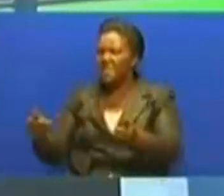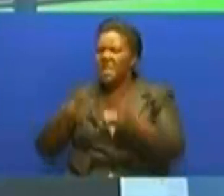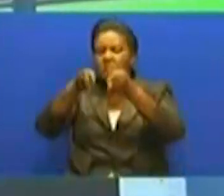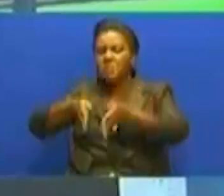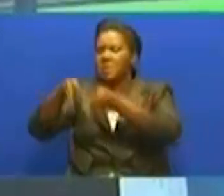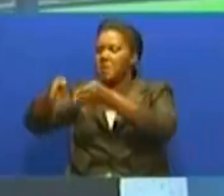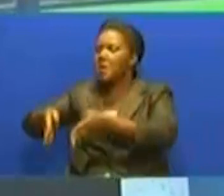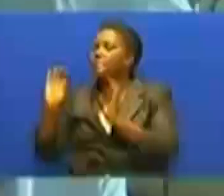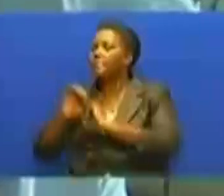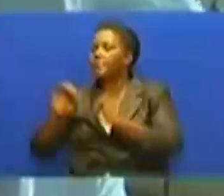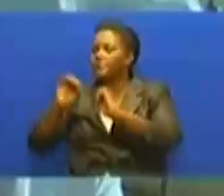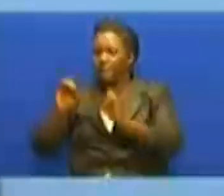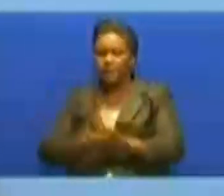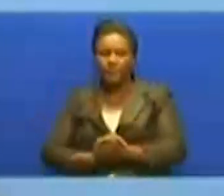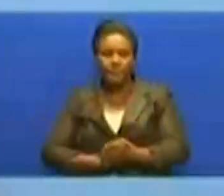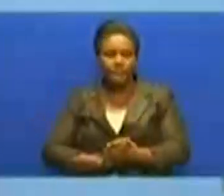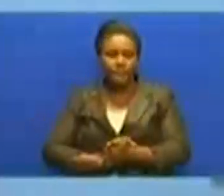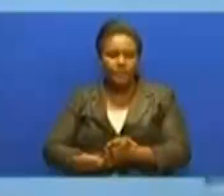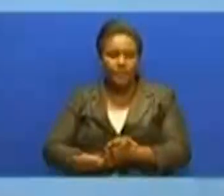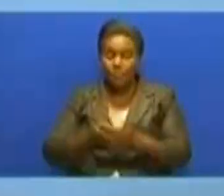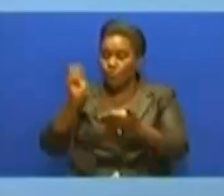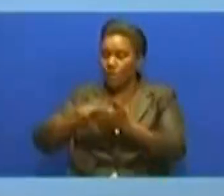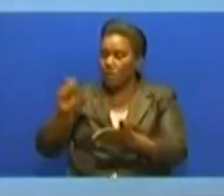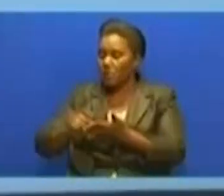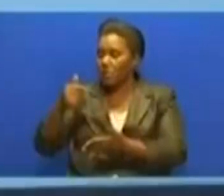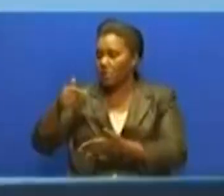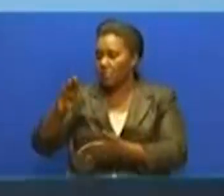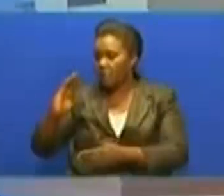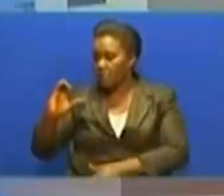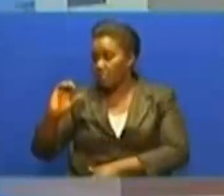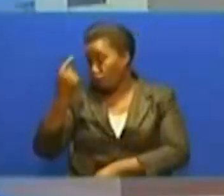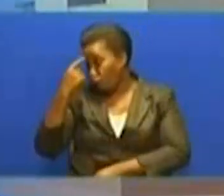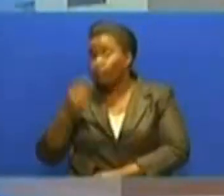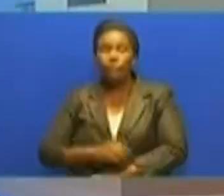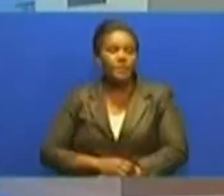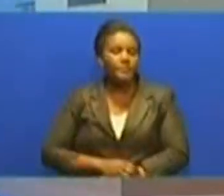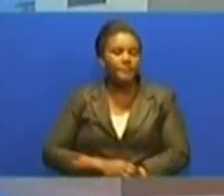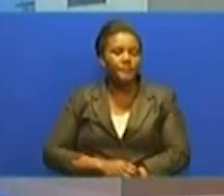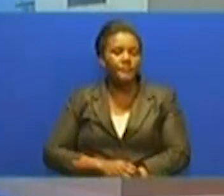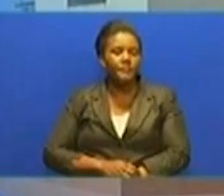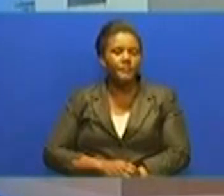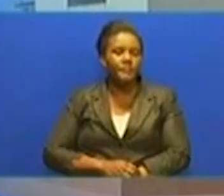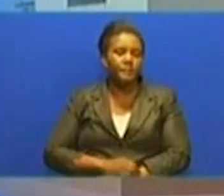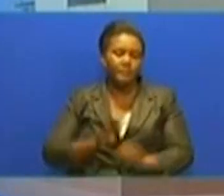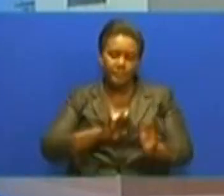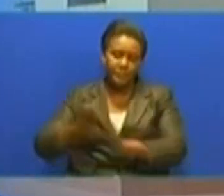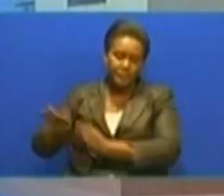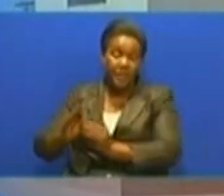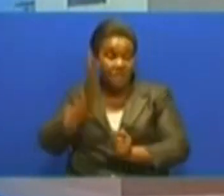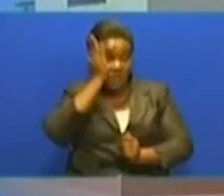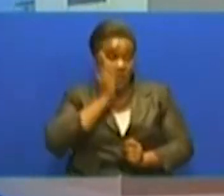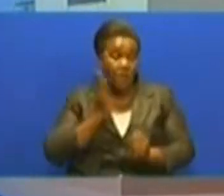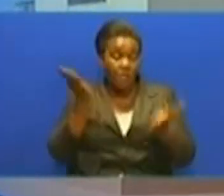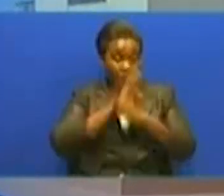haiwezi kawa na madhara yoyote kwa binadama Mimi ni zetu ni mkuwama TBC Bahati vijana uliotima